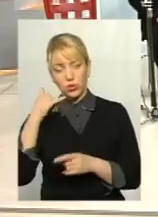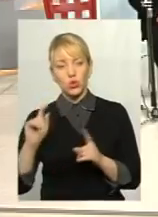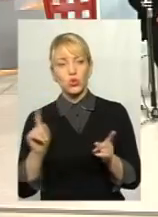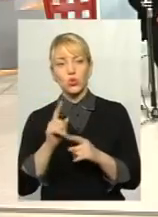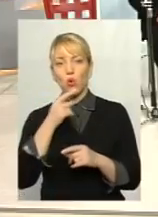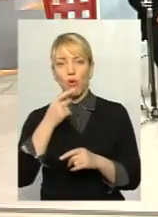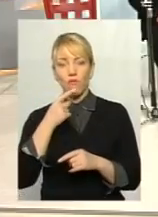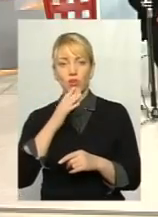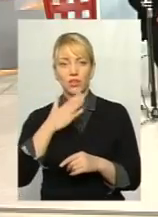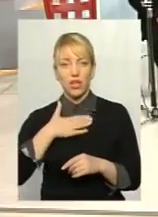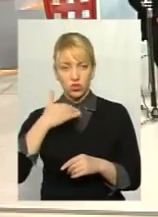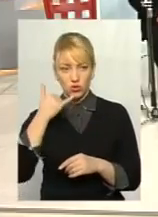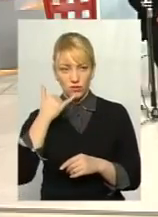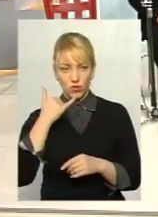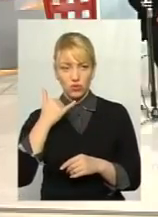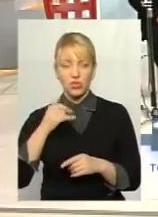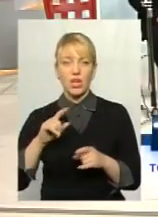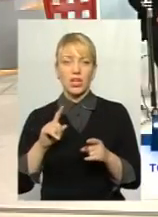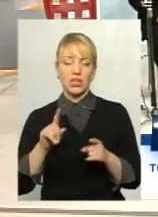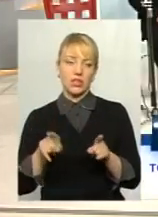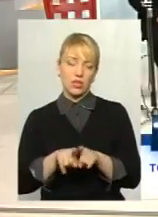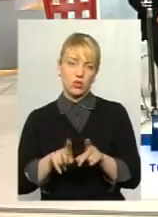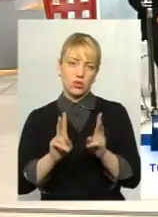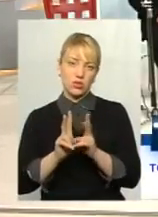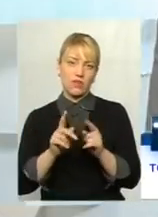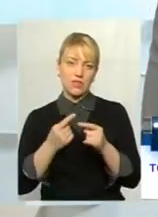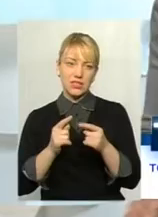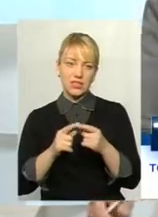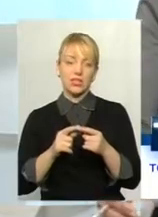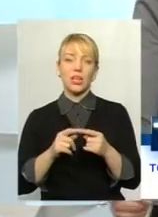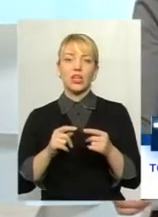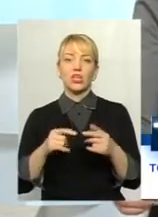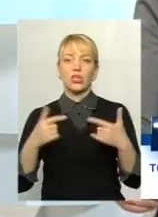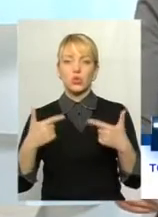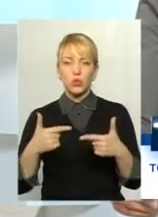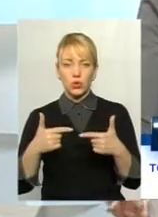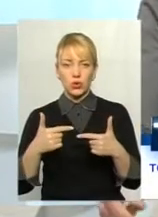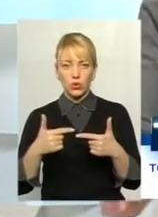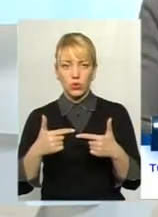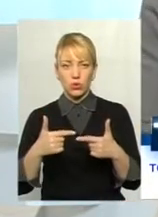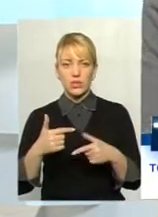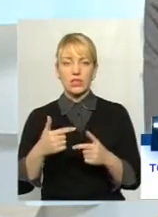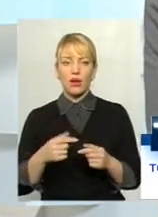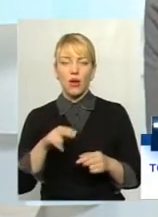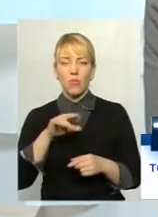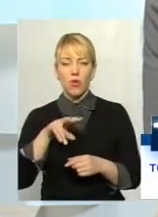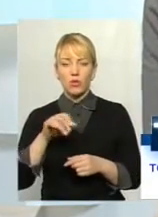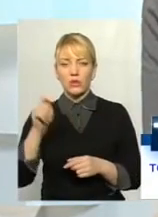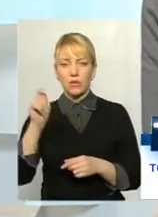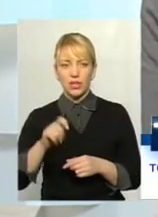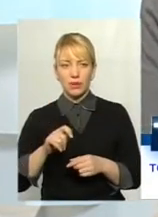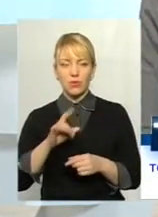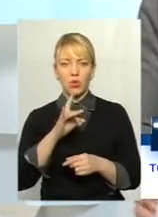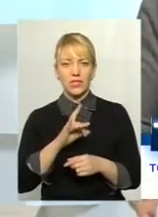говорить нам наш дозвонювач. І також зустрічаємо в цій студії ще одного гостя. До нас із Полонщини доїхав Руслан Скримський.